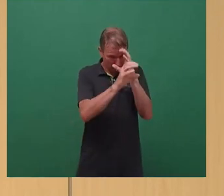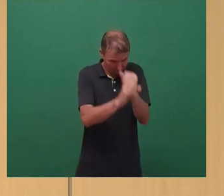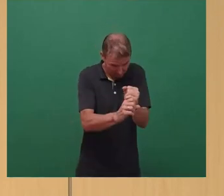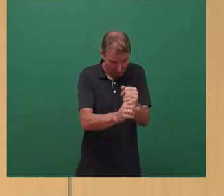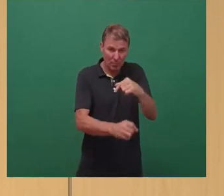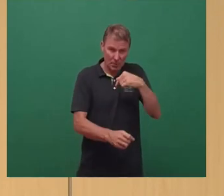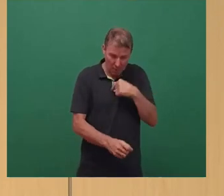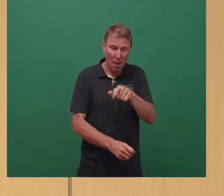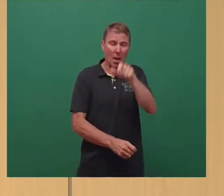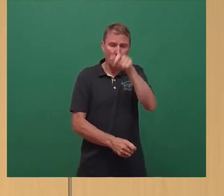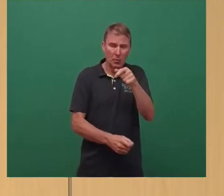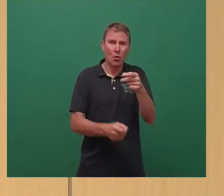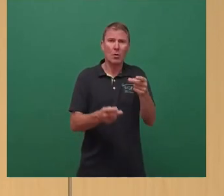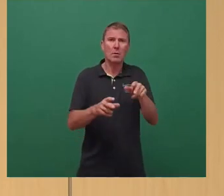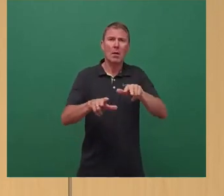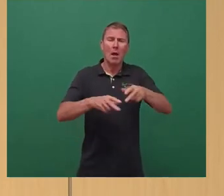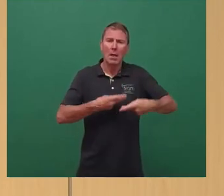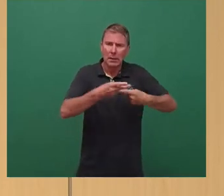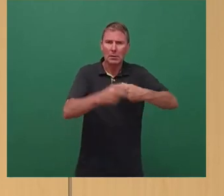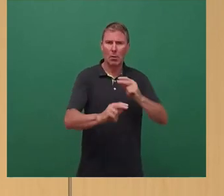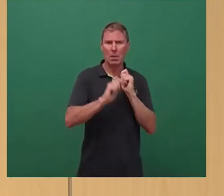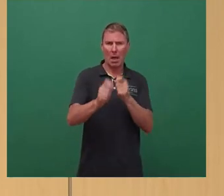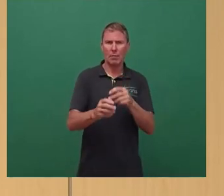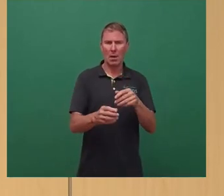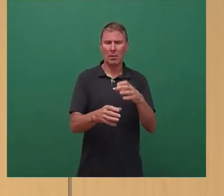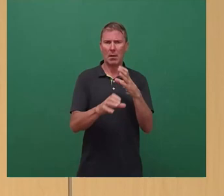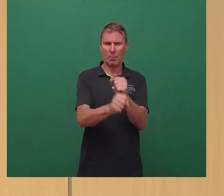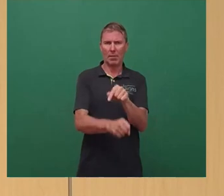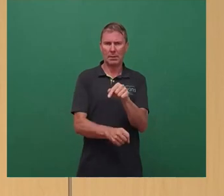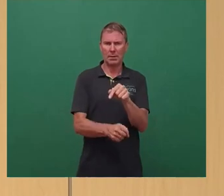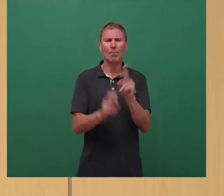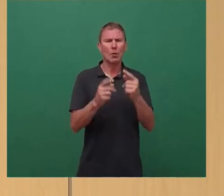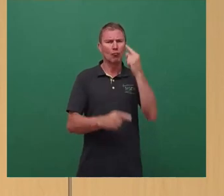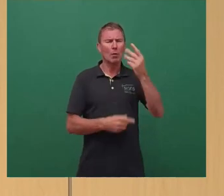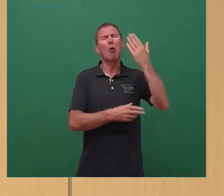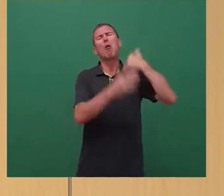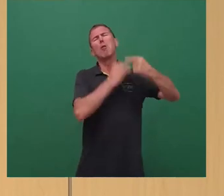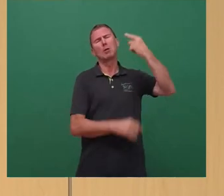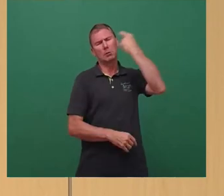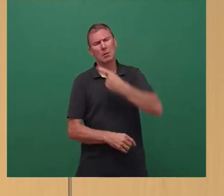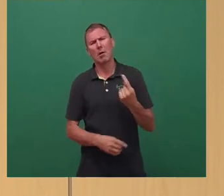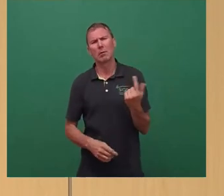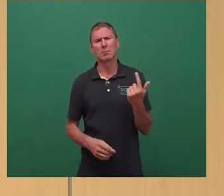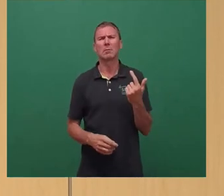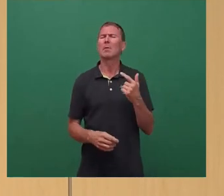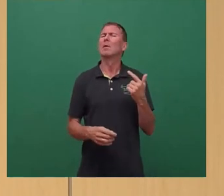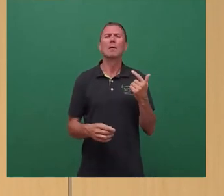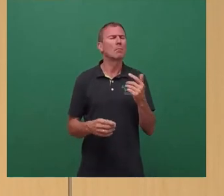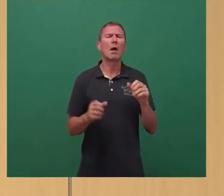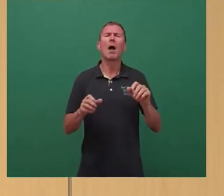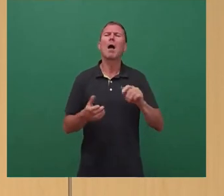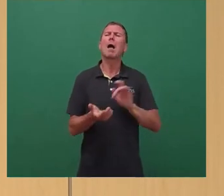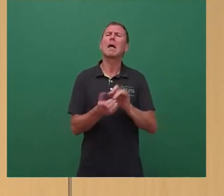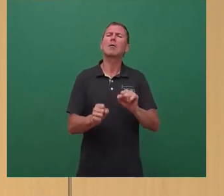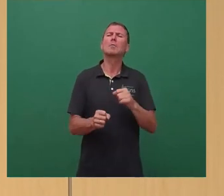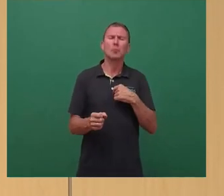Personenbeförderungsauftrag, konzentrieren. Der Stadtrat hat in den letzten Jahren großzügig jenseits der Kernkompetenz bestellt.